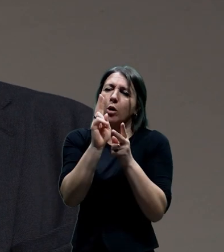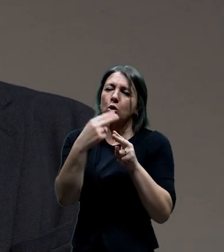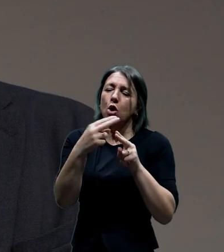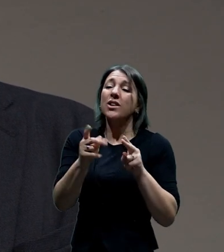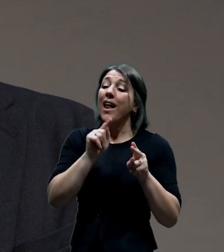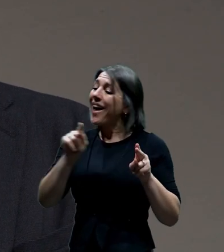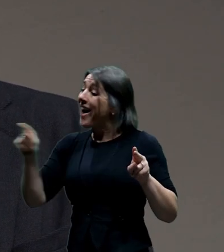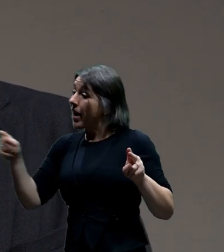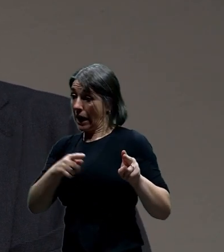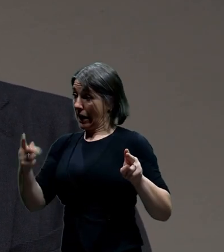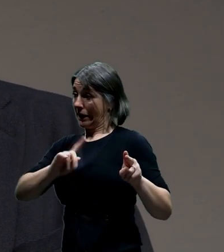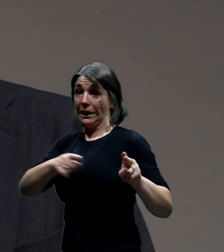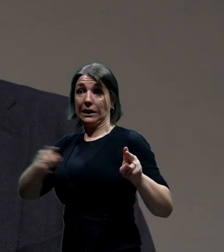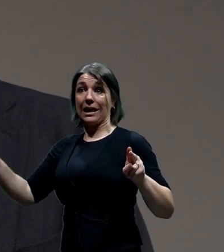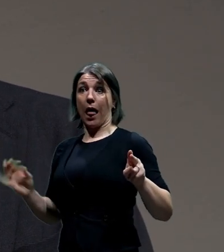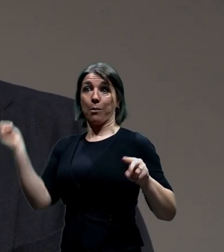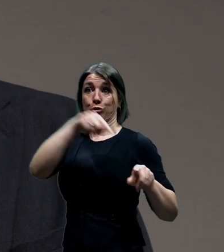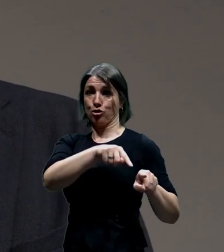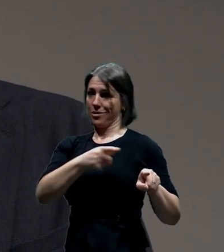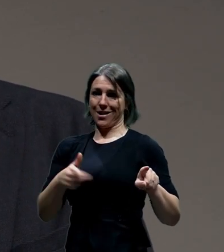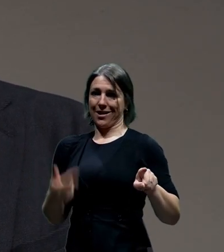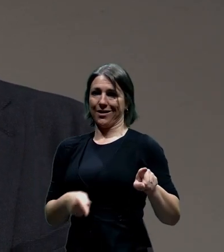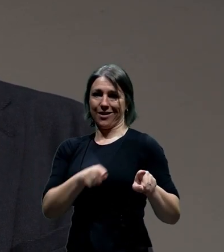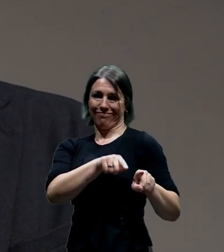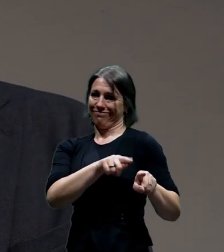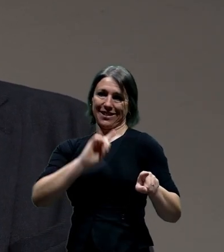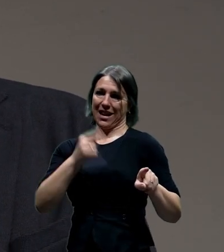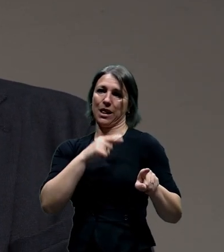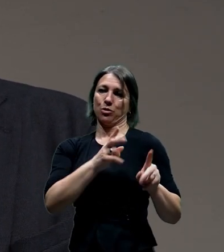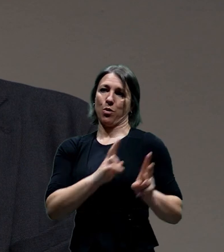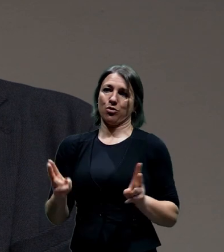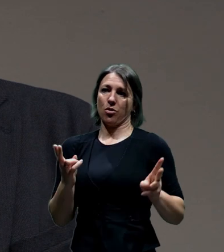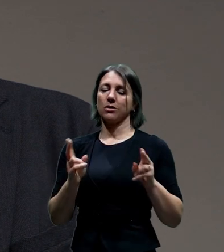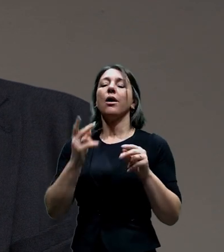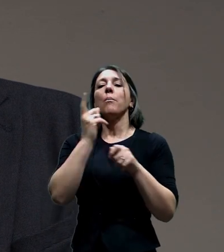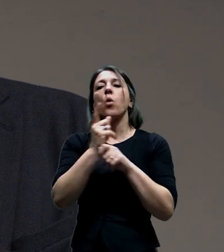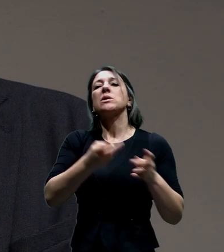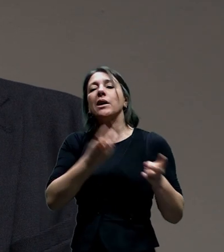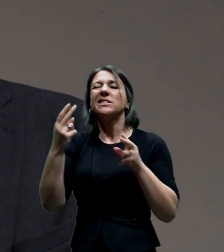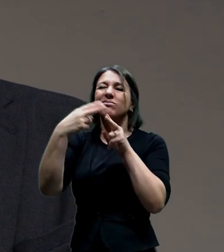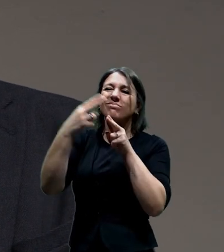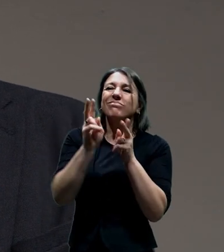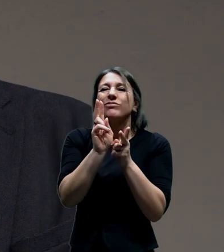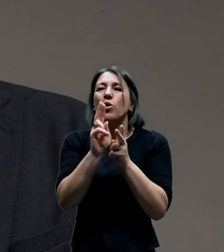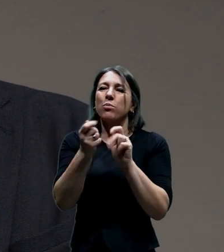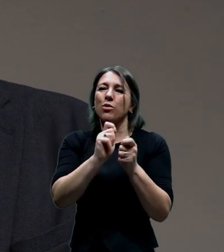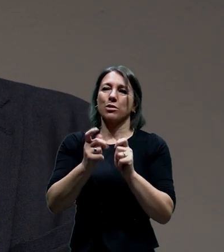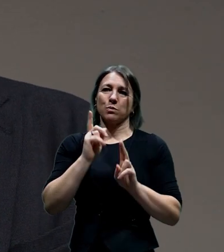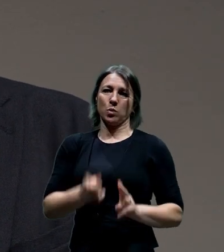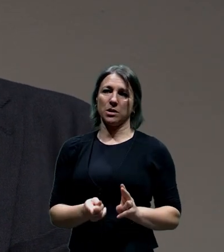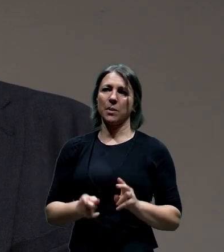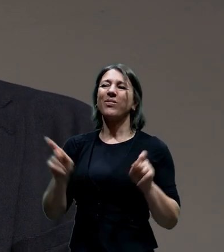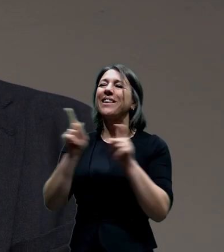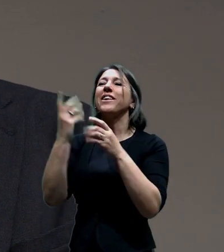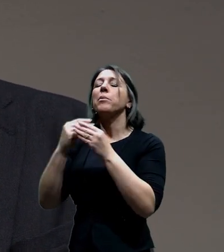jsme jako nenašli možnost. A když jsme mluvili o těch demolicích, tak právě ta